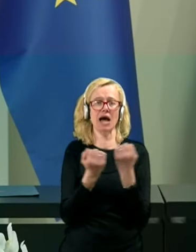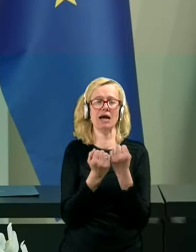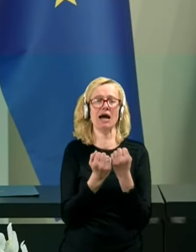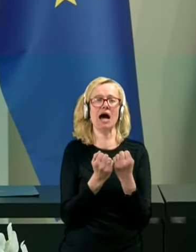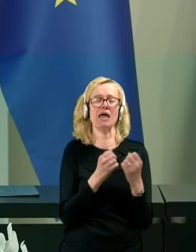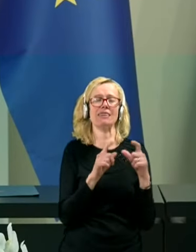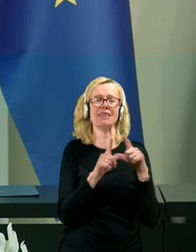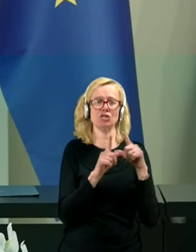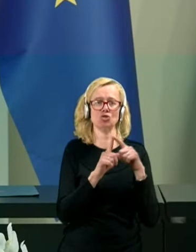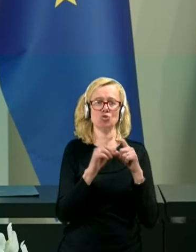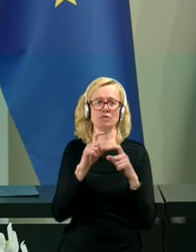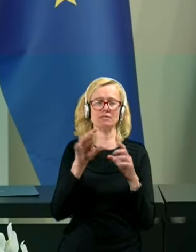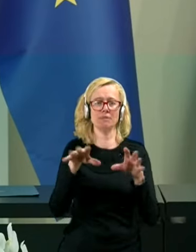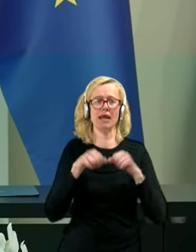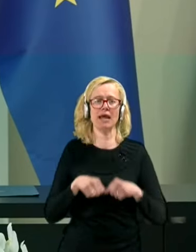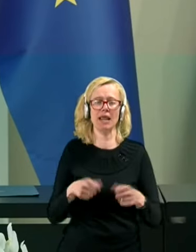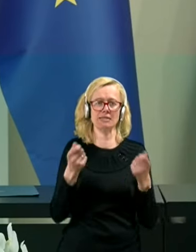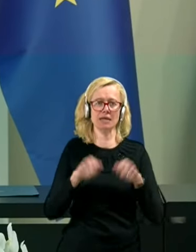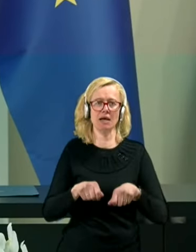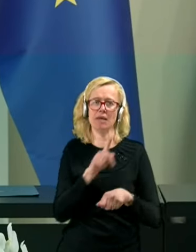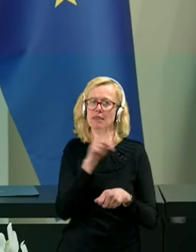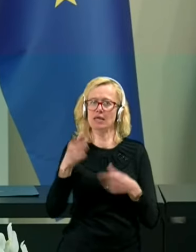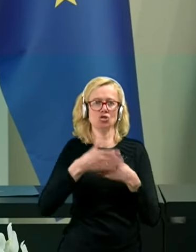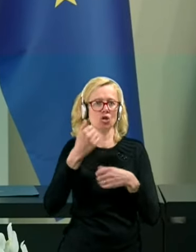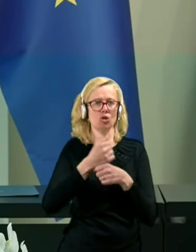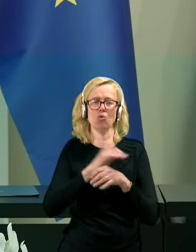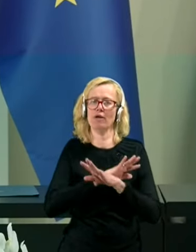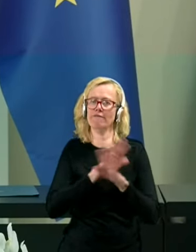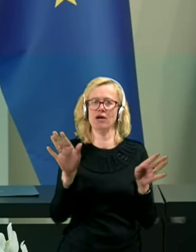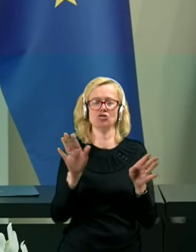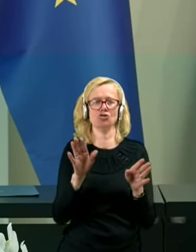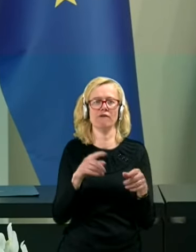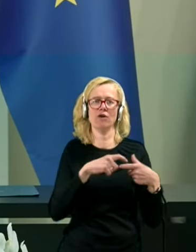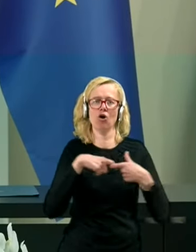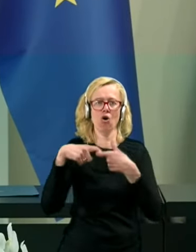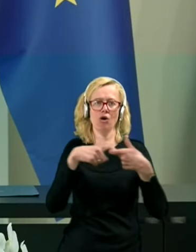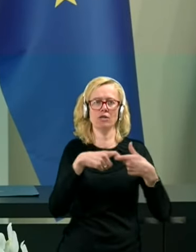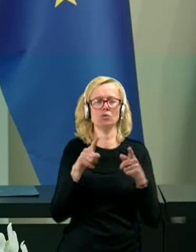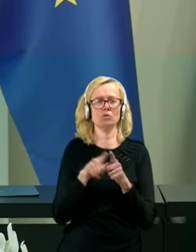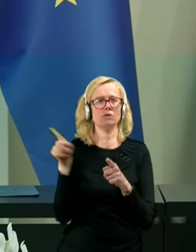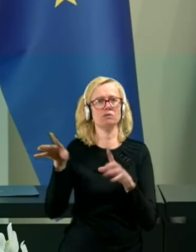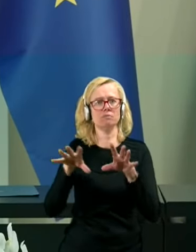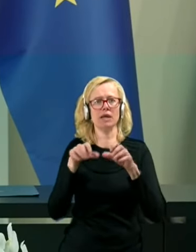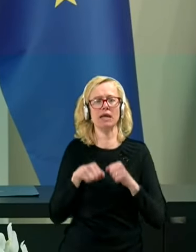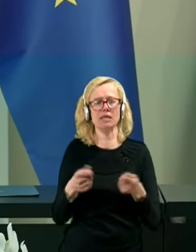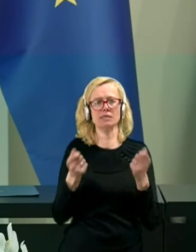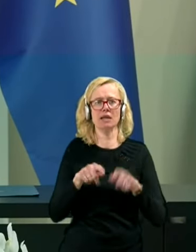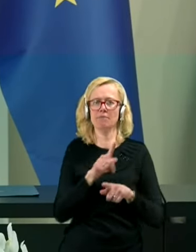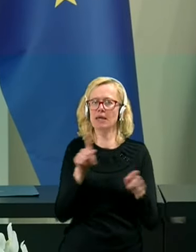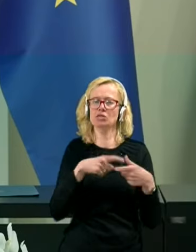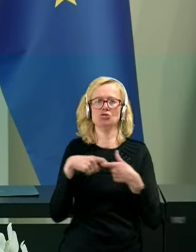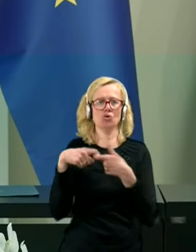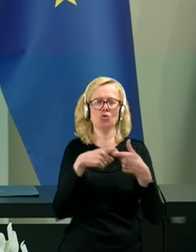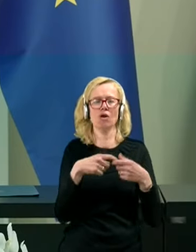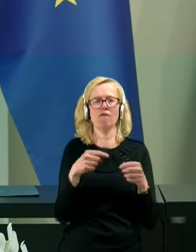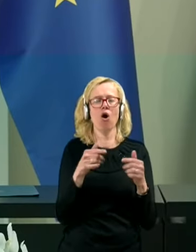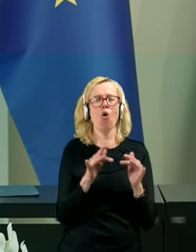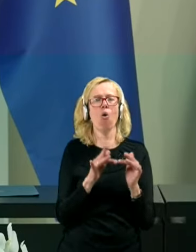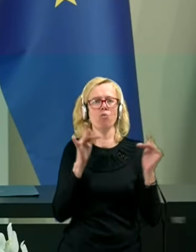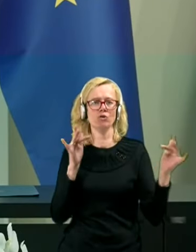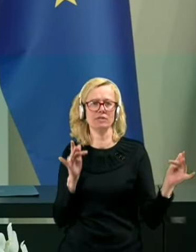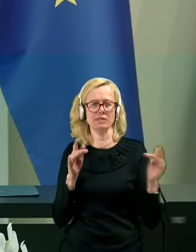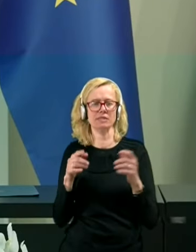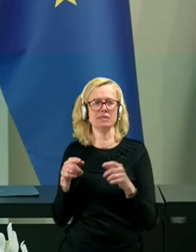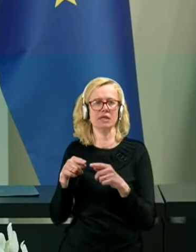sprejela sklep, da ne sodeluje več v koaliciji. in potem je sprejela tudi sklep, da ne sodeluje v opozicijski koaliciji,